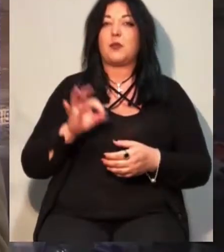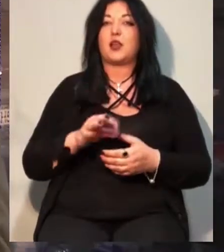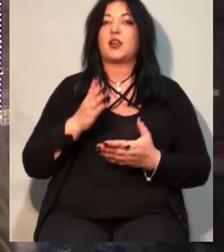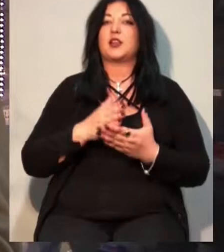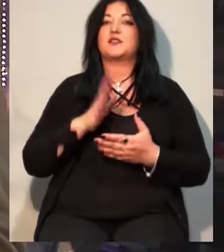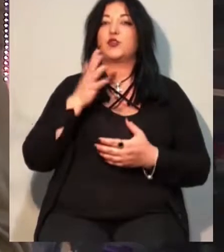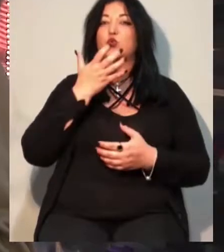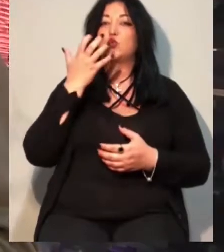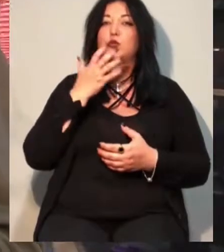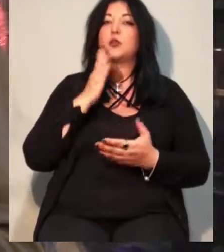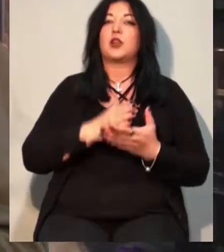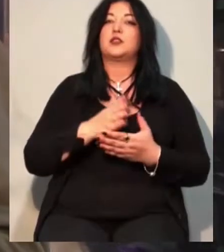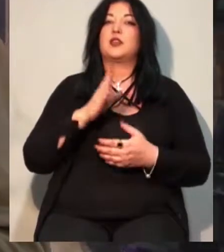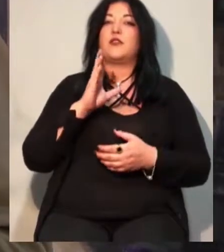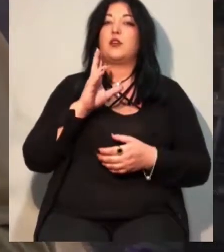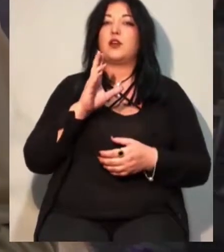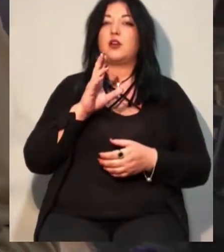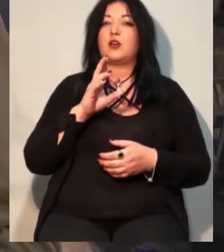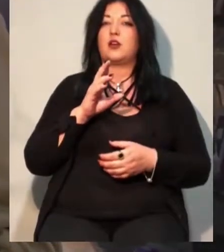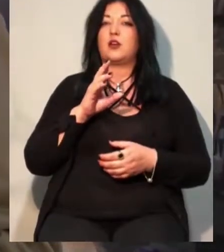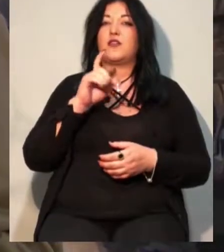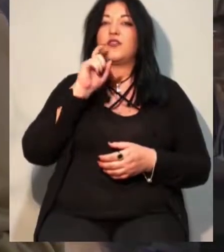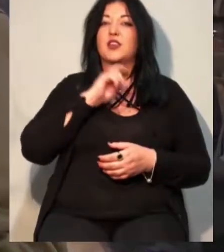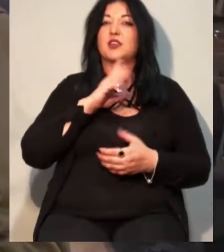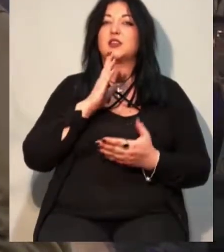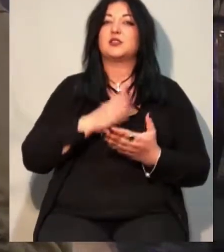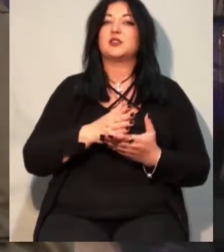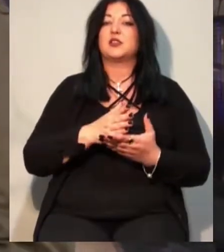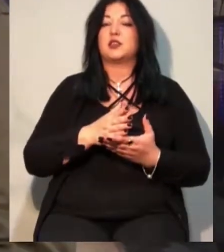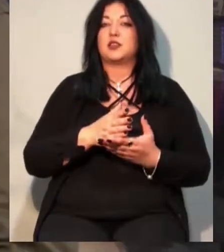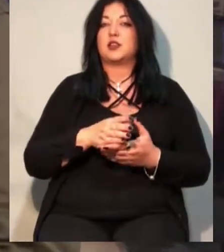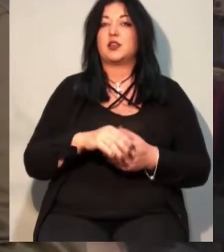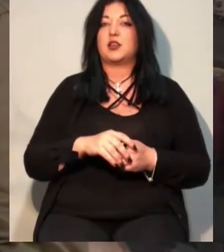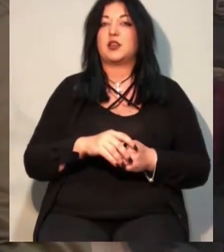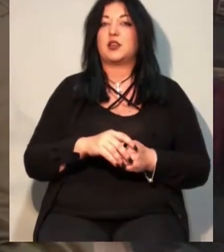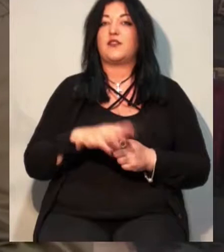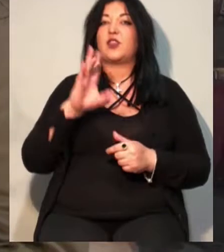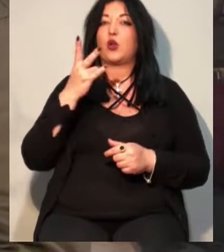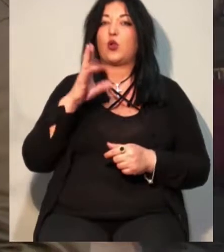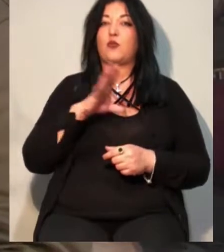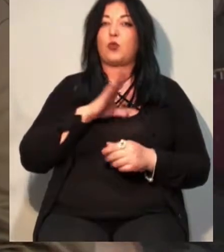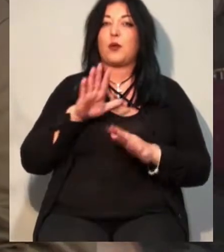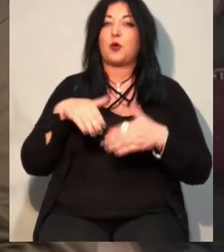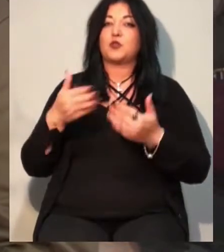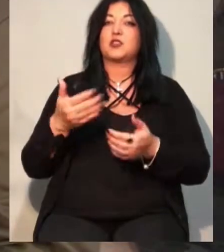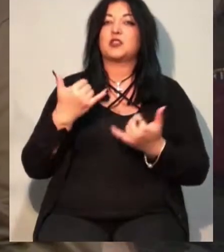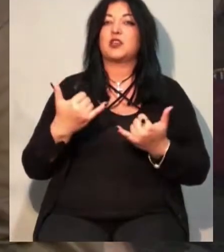Комінтерново, в Вінниці, здається, вже запустили. В Миколаєві була пропозиція, зараз